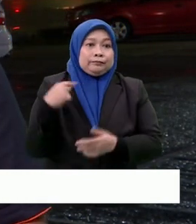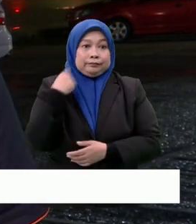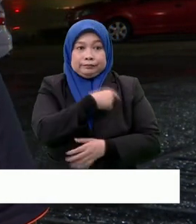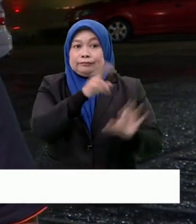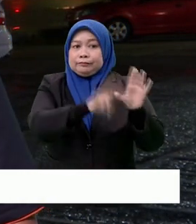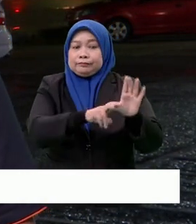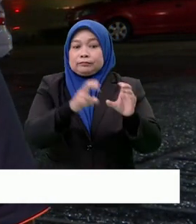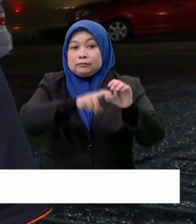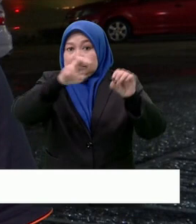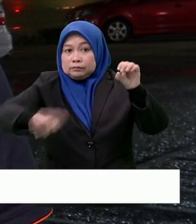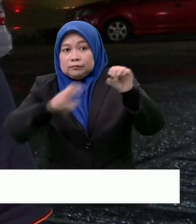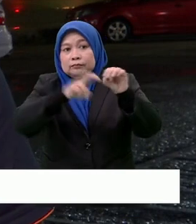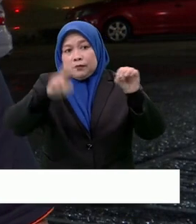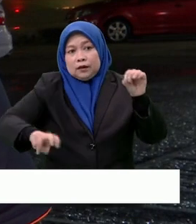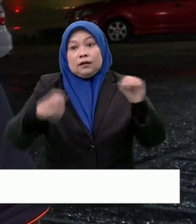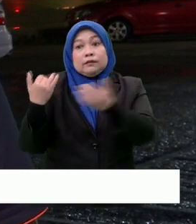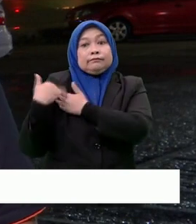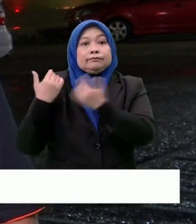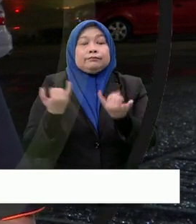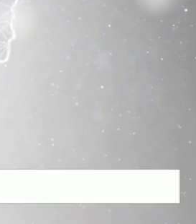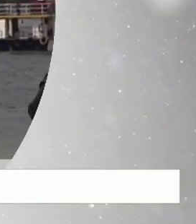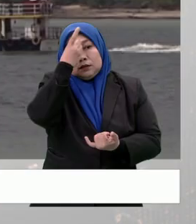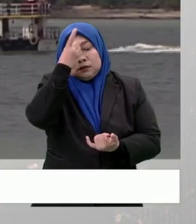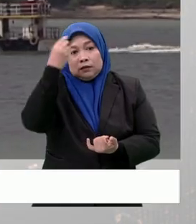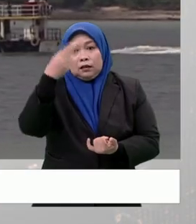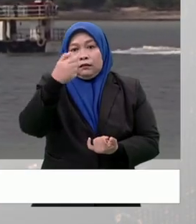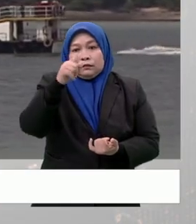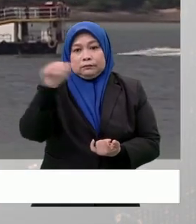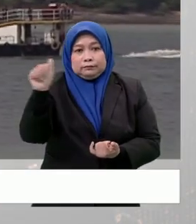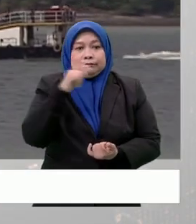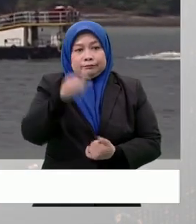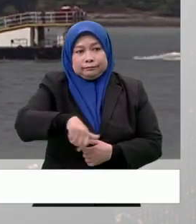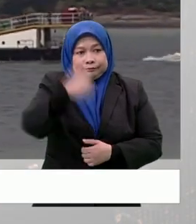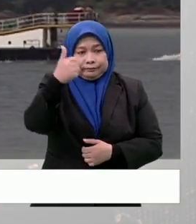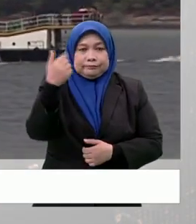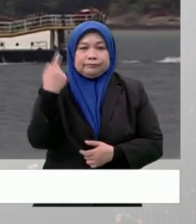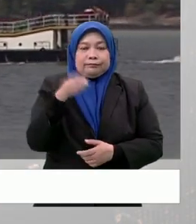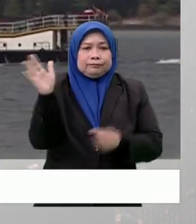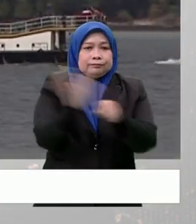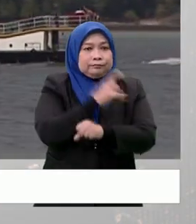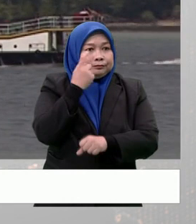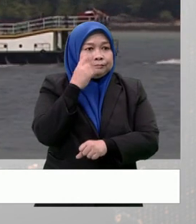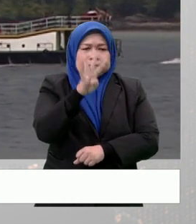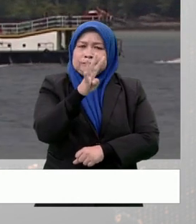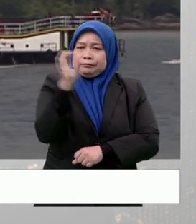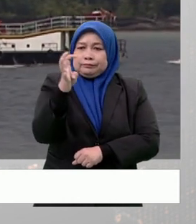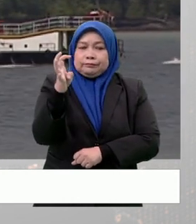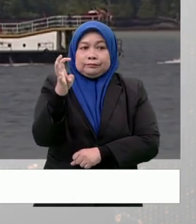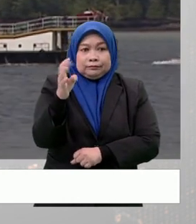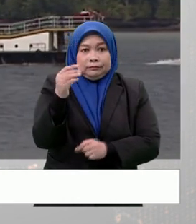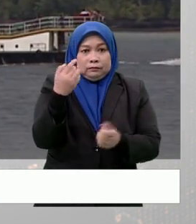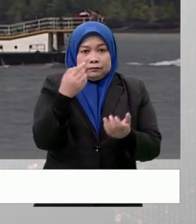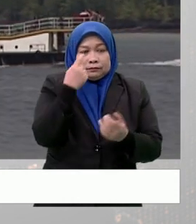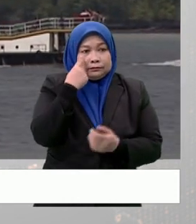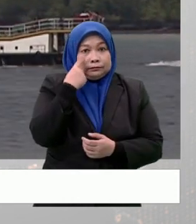kerusi low mode iaitu kerusi penyandang sekarang adalah Datuk Dr. Hatta Ramli yang menang dengan majoriti hanya 400 undi sahaja